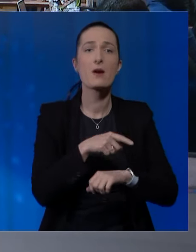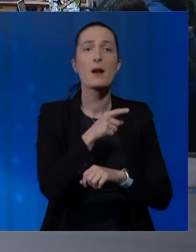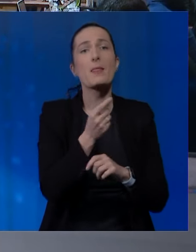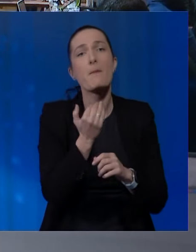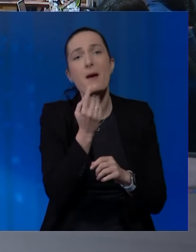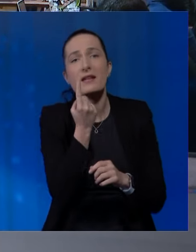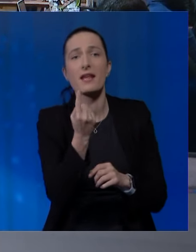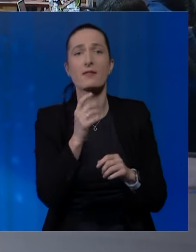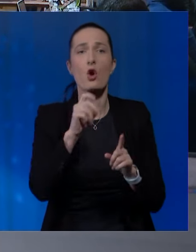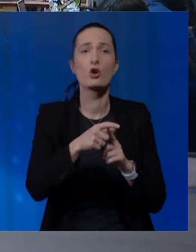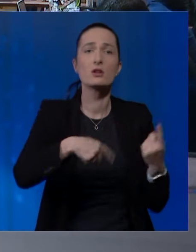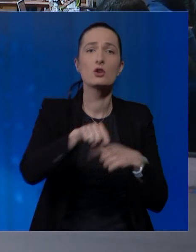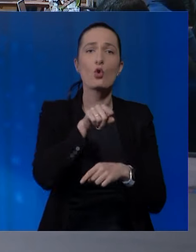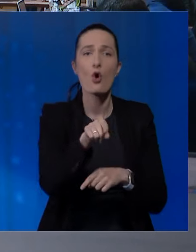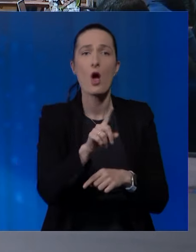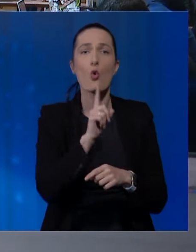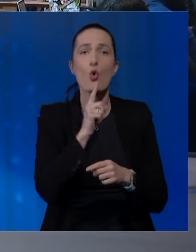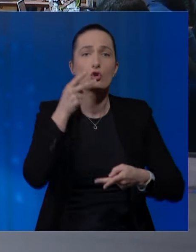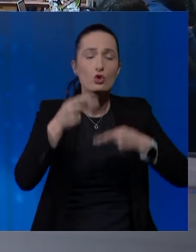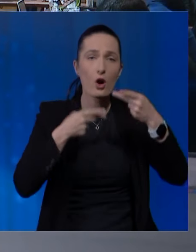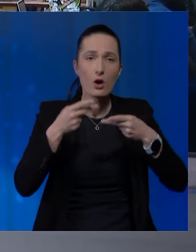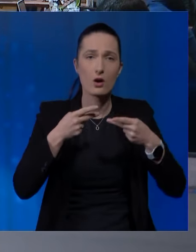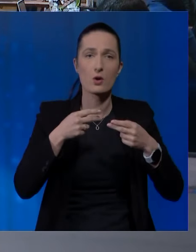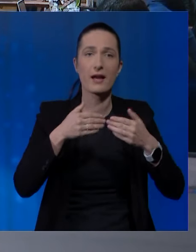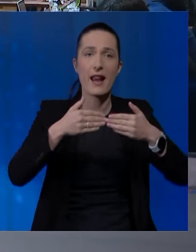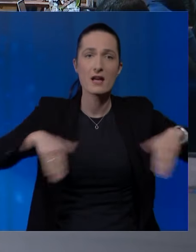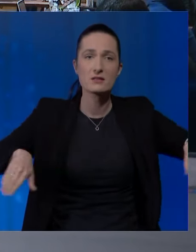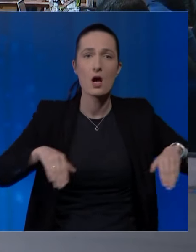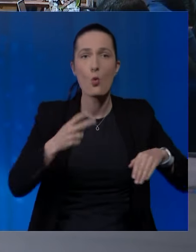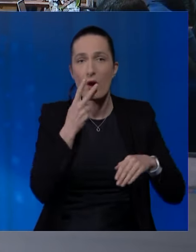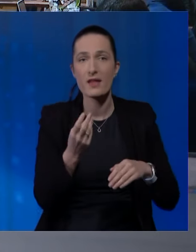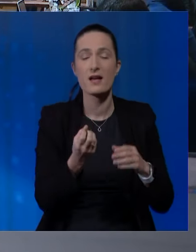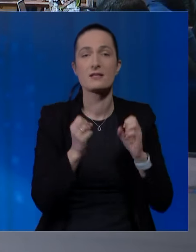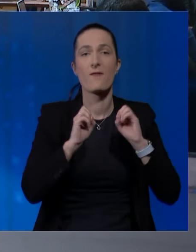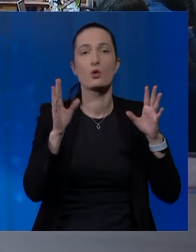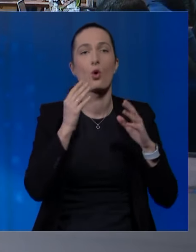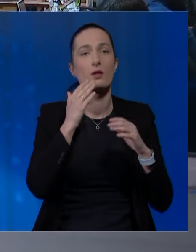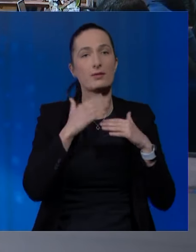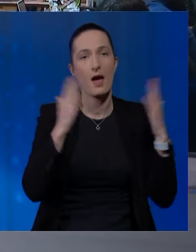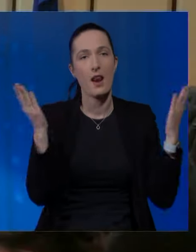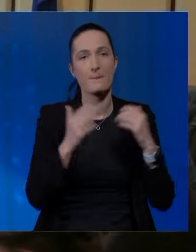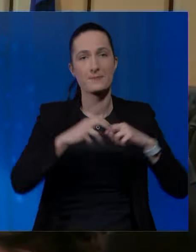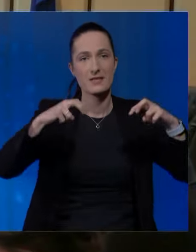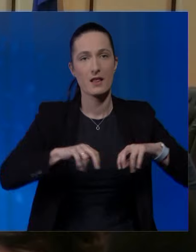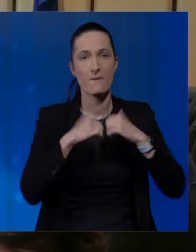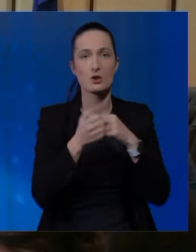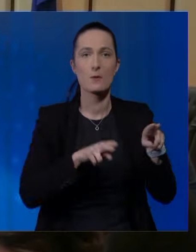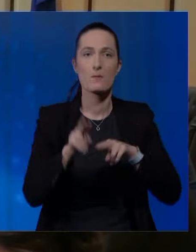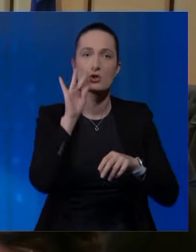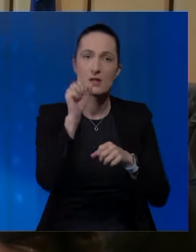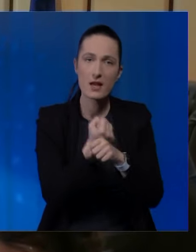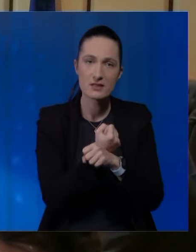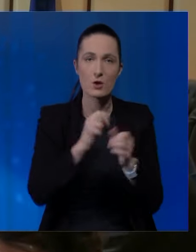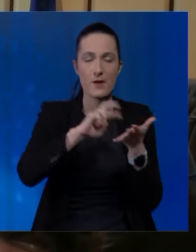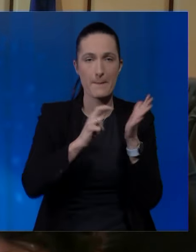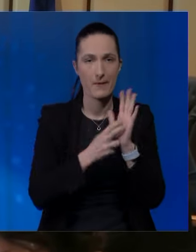ima vremena da bar jedan od njih, tonaj o kontroli granica, ugleda svjetlo dan. Sjednica Vijeća ministara